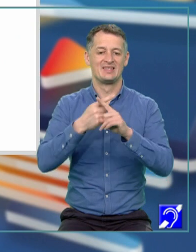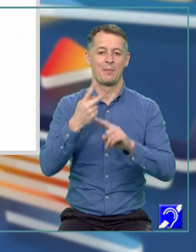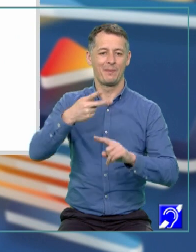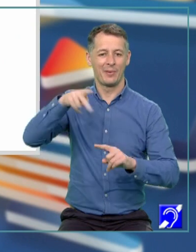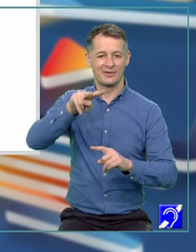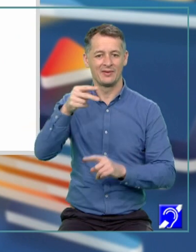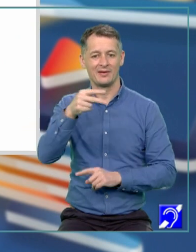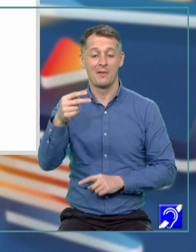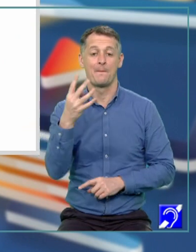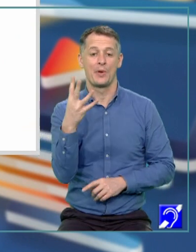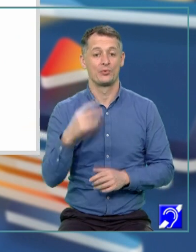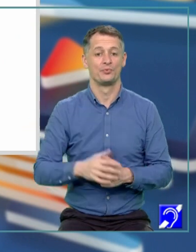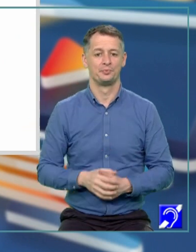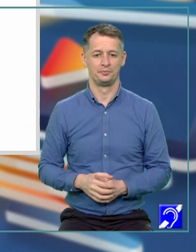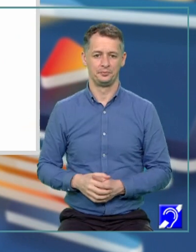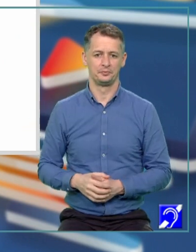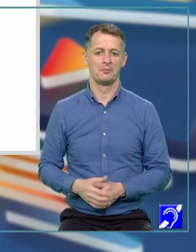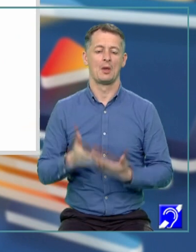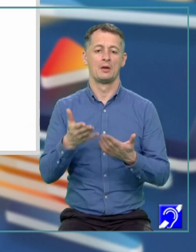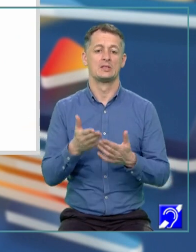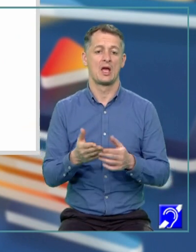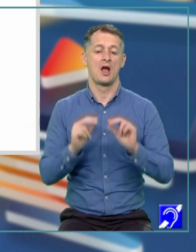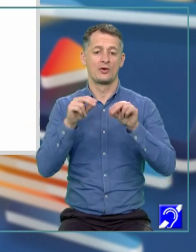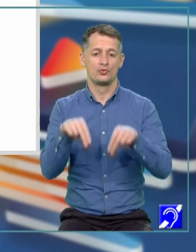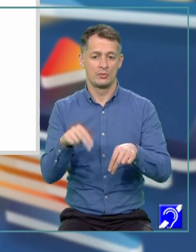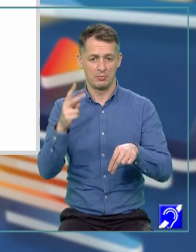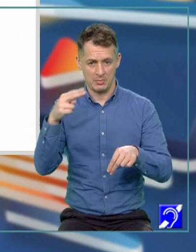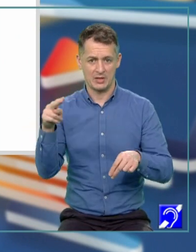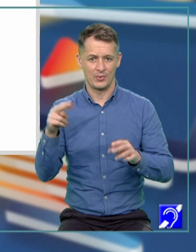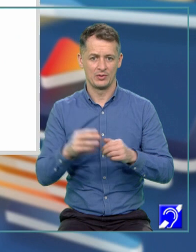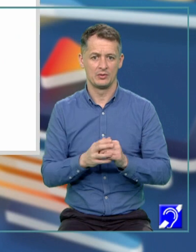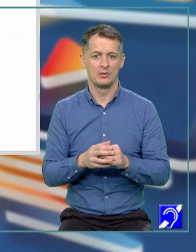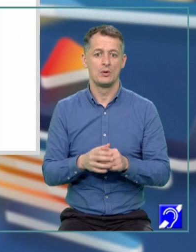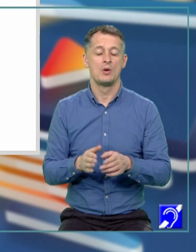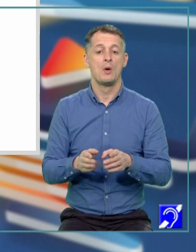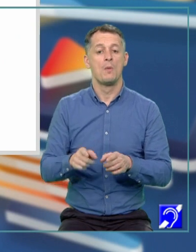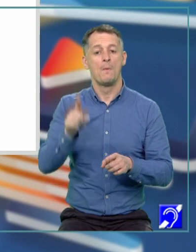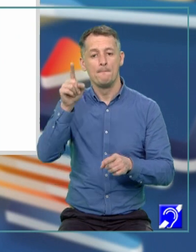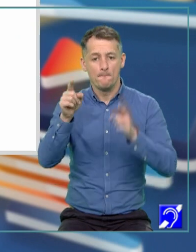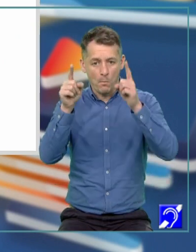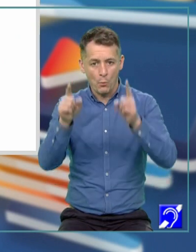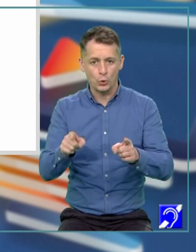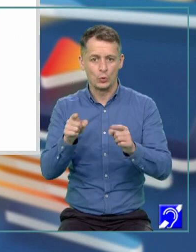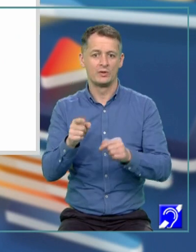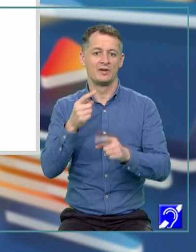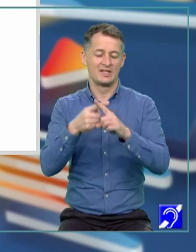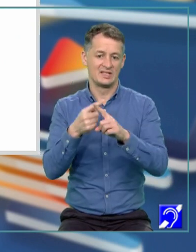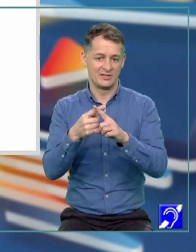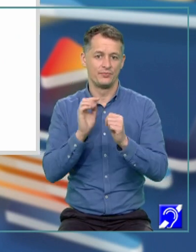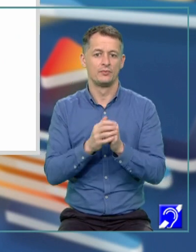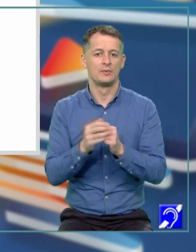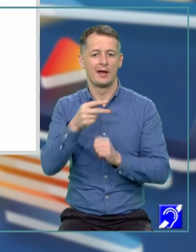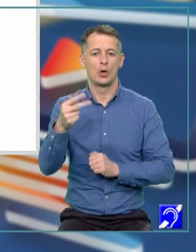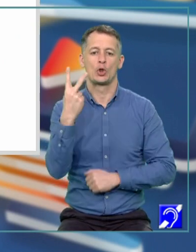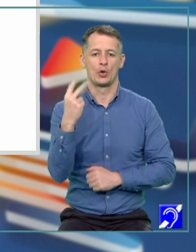acest X pătrat egal cu 4 este echivalent cu modul de X egal cu 2. Haideți să vedem de ce. Și